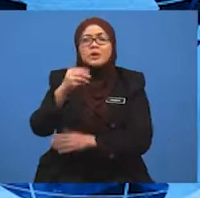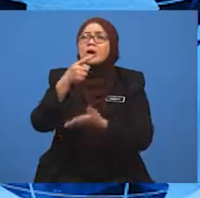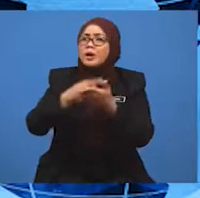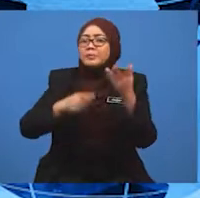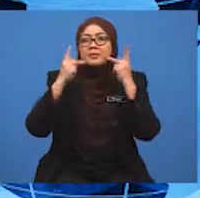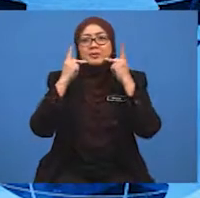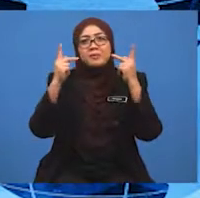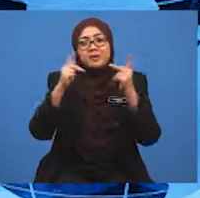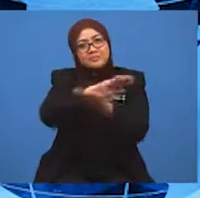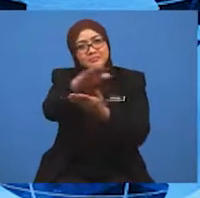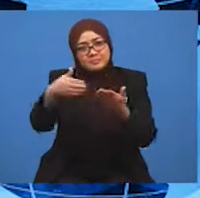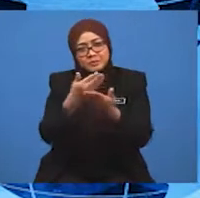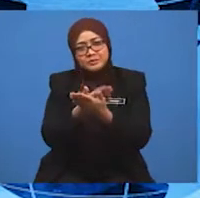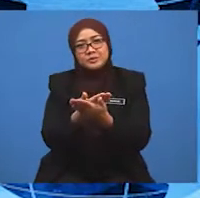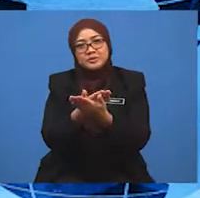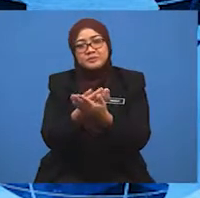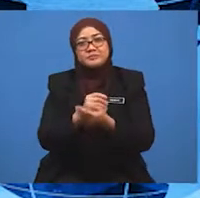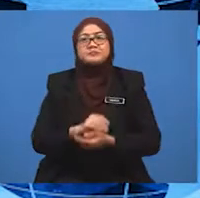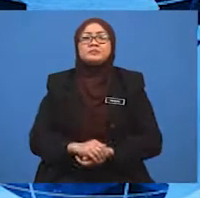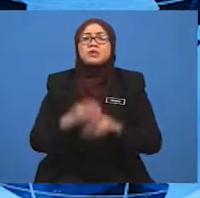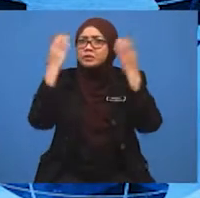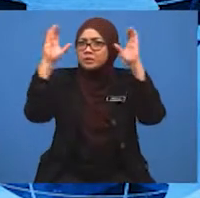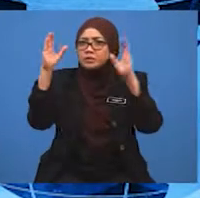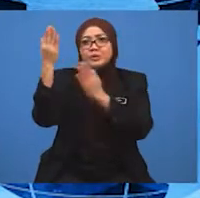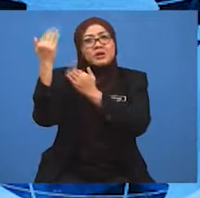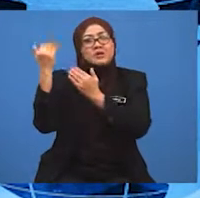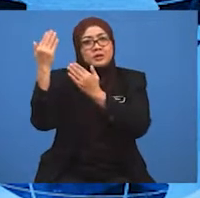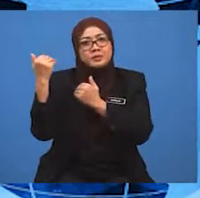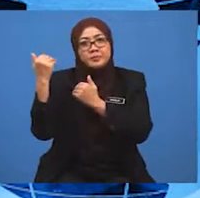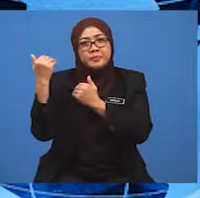Terima kerana